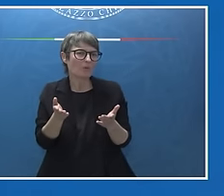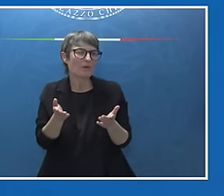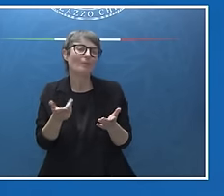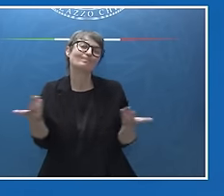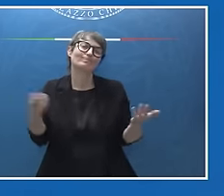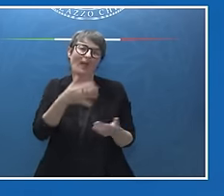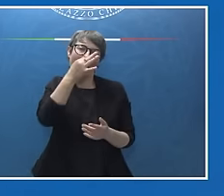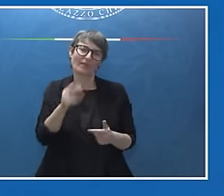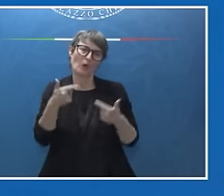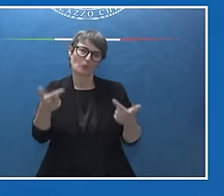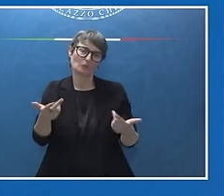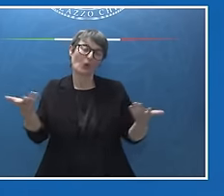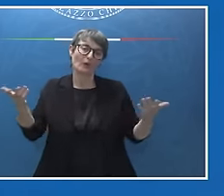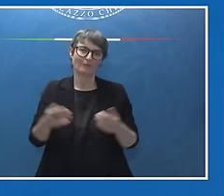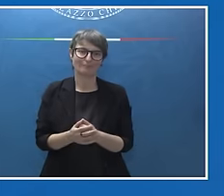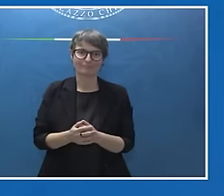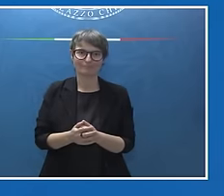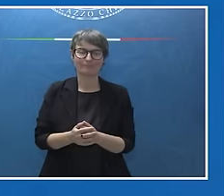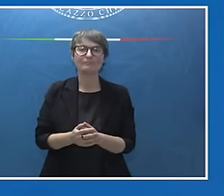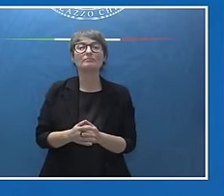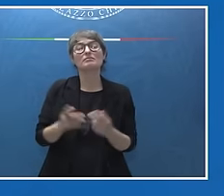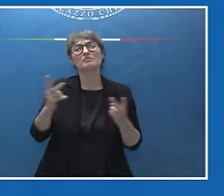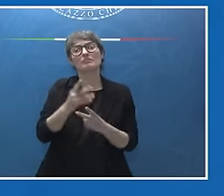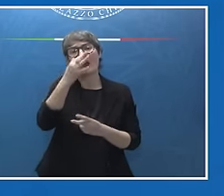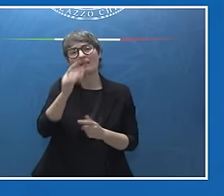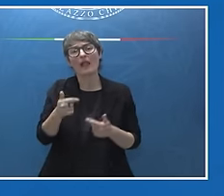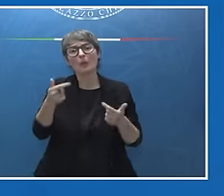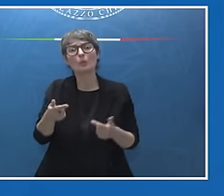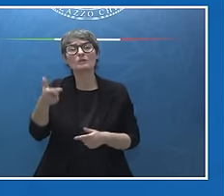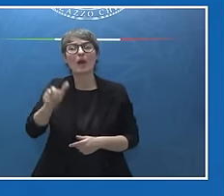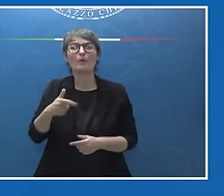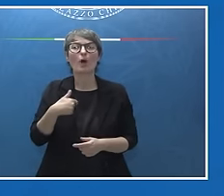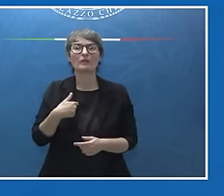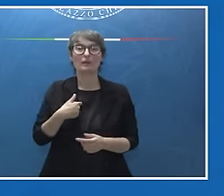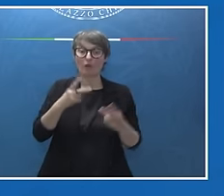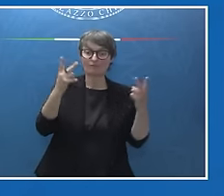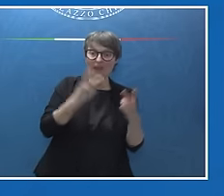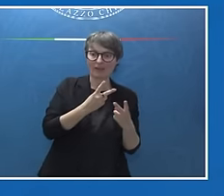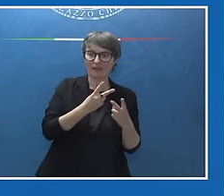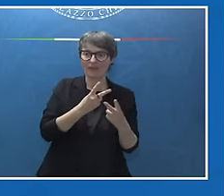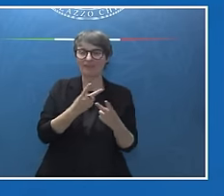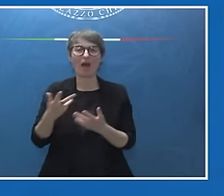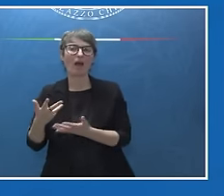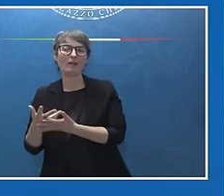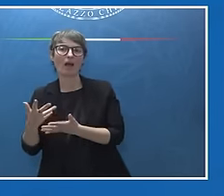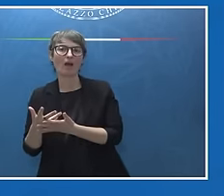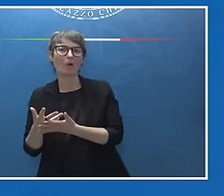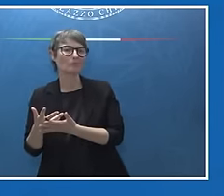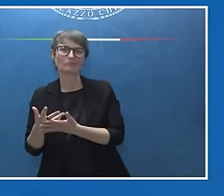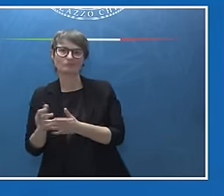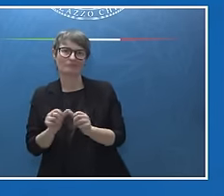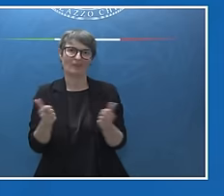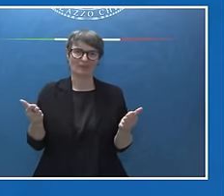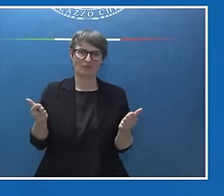deluse. Però probabilmente sono state deluse perché il racconto non corrispondeva alla verità, come purtroppo molto spesso ho visto